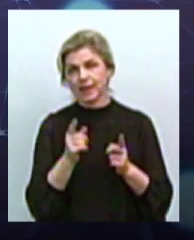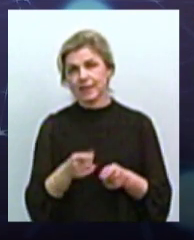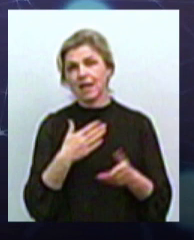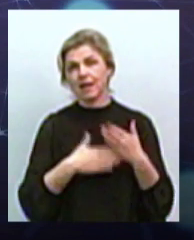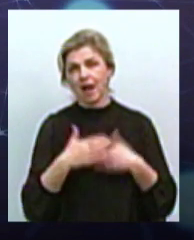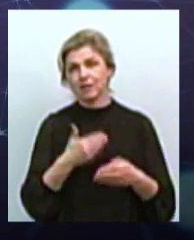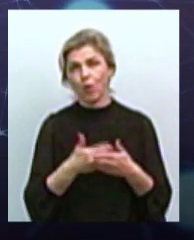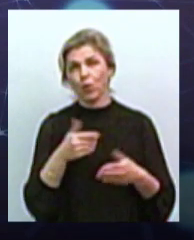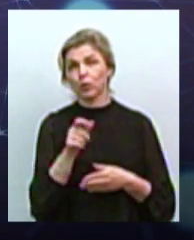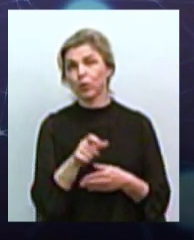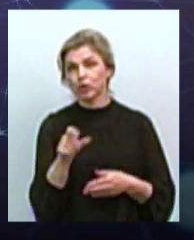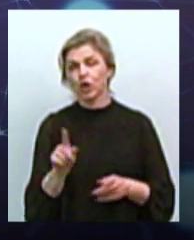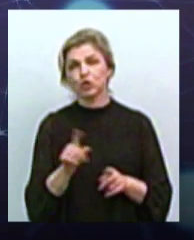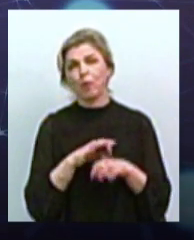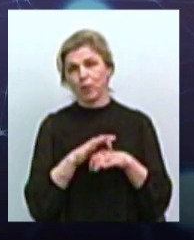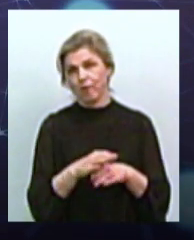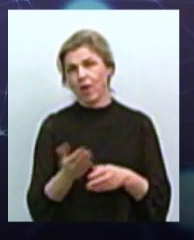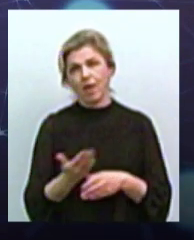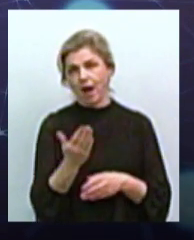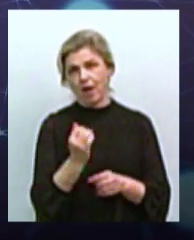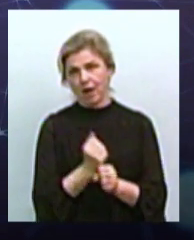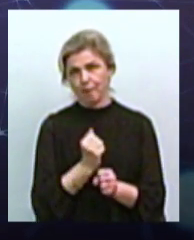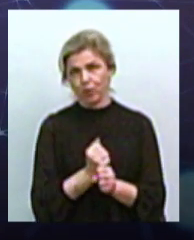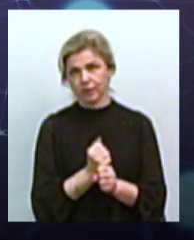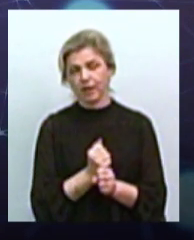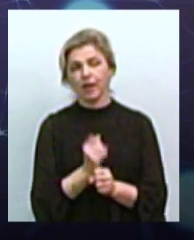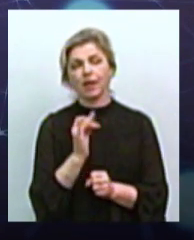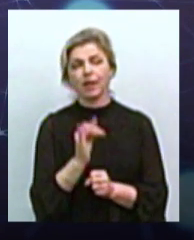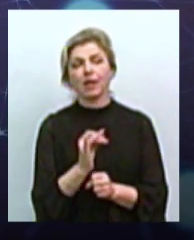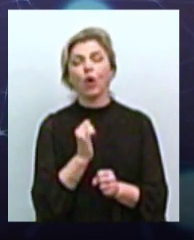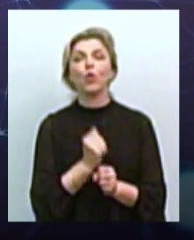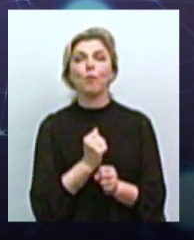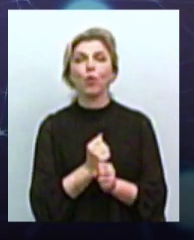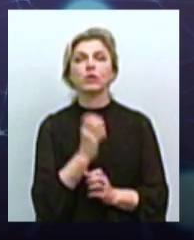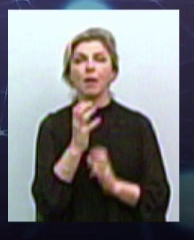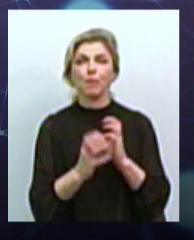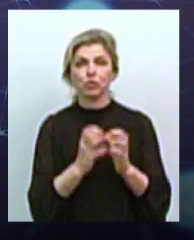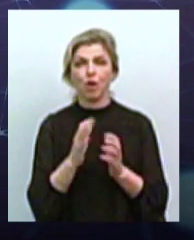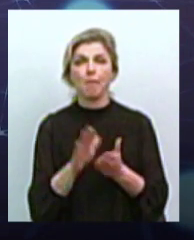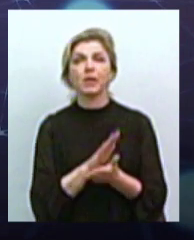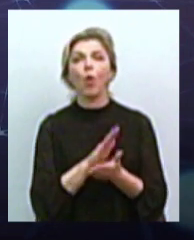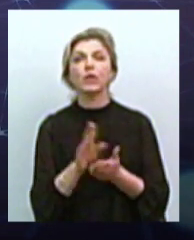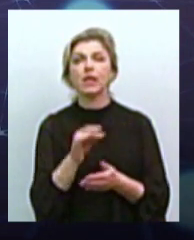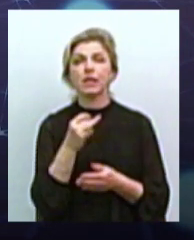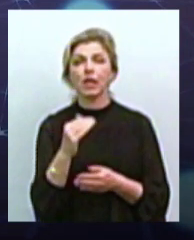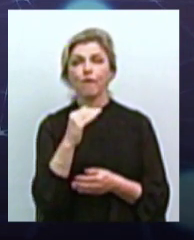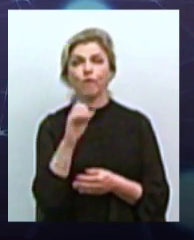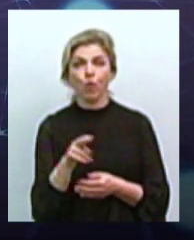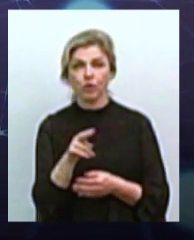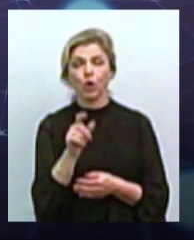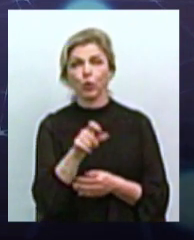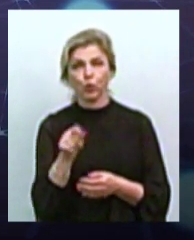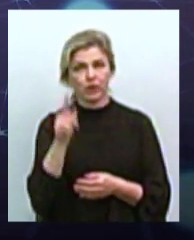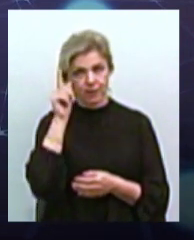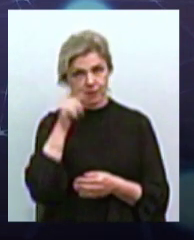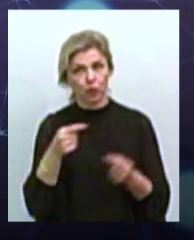населення, що проводиться якась робота. І тим паче робота Міжнародного благодійного фонду, який люди знають точно,